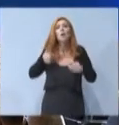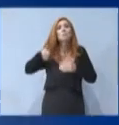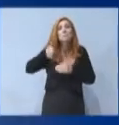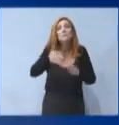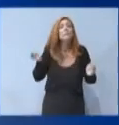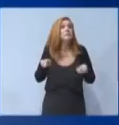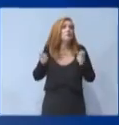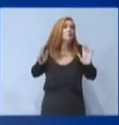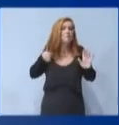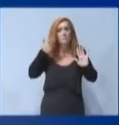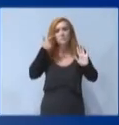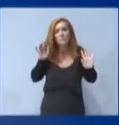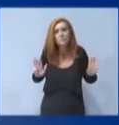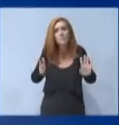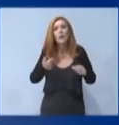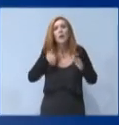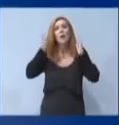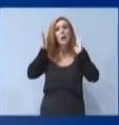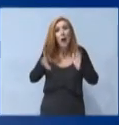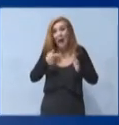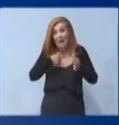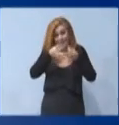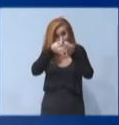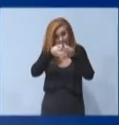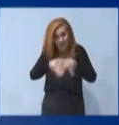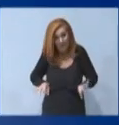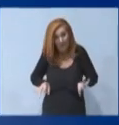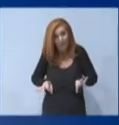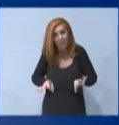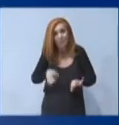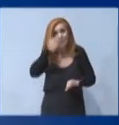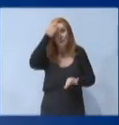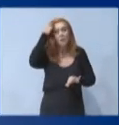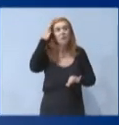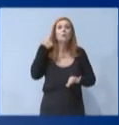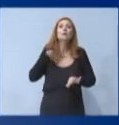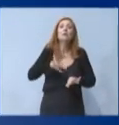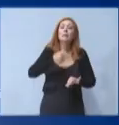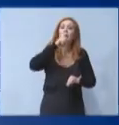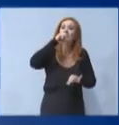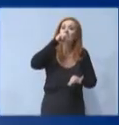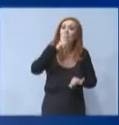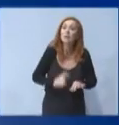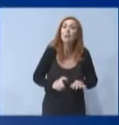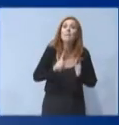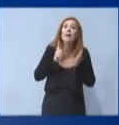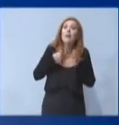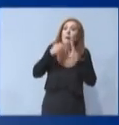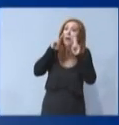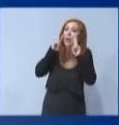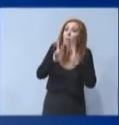Για να αντιμετωπιστεί, ωστόσο, είναι απαραίτητο να ερμηνευτεί σωστά